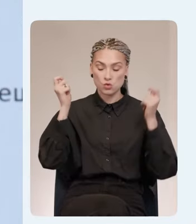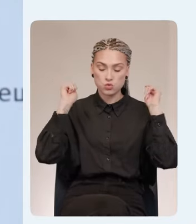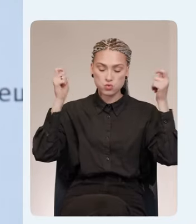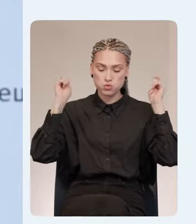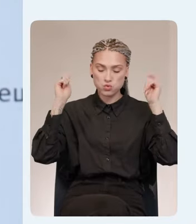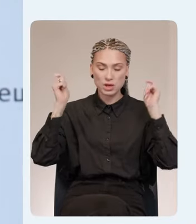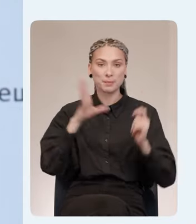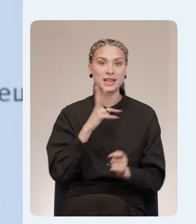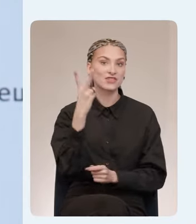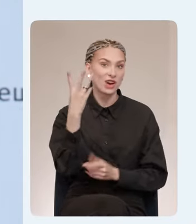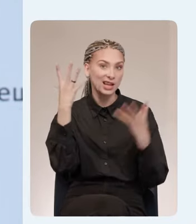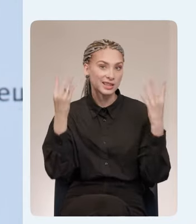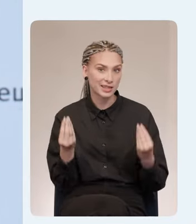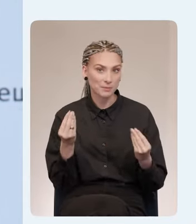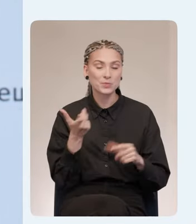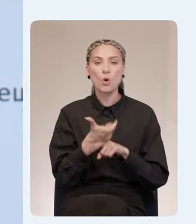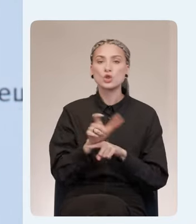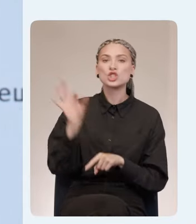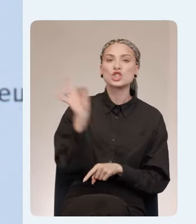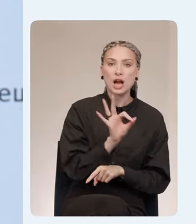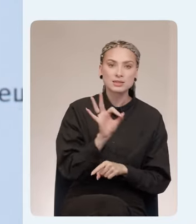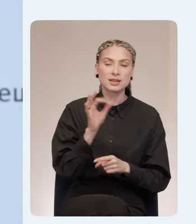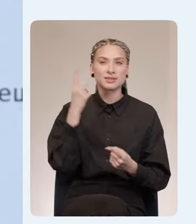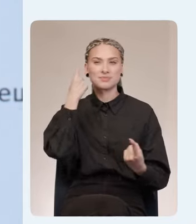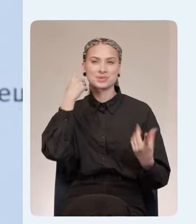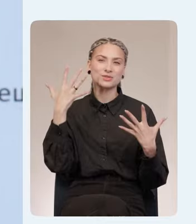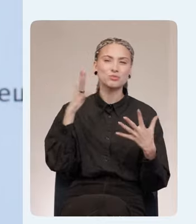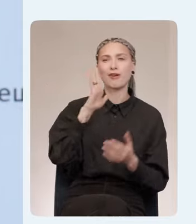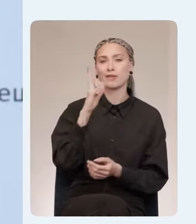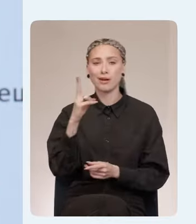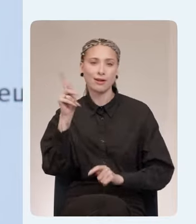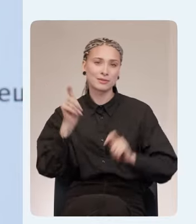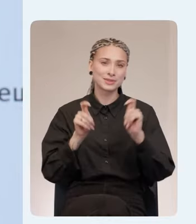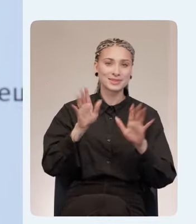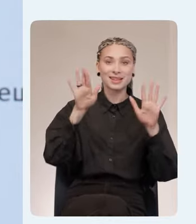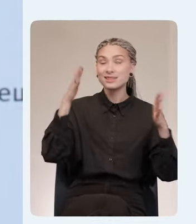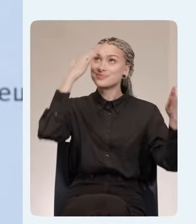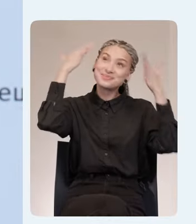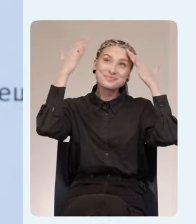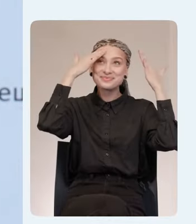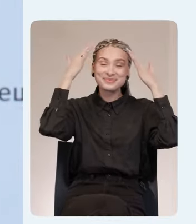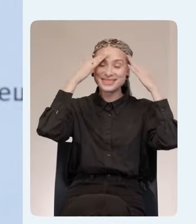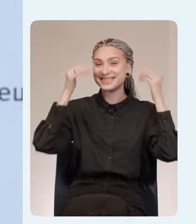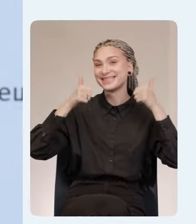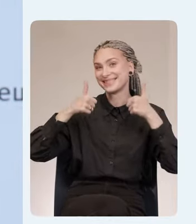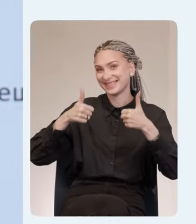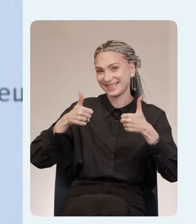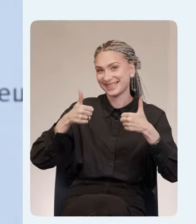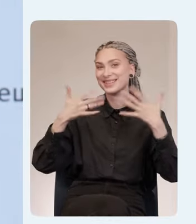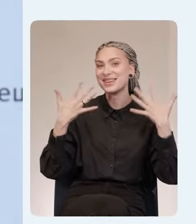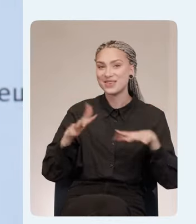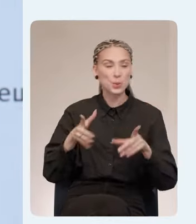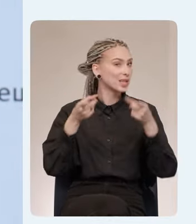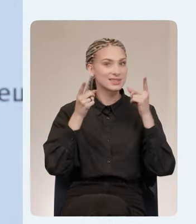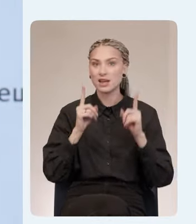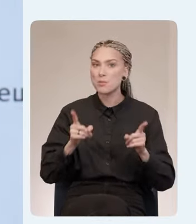два дня. Ну то есть очень часто создается впечатление, что ну ВК-фест, все потусили, отлично, денечек, классно. На